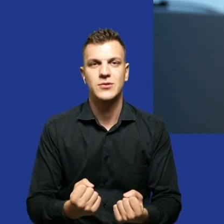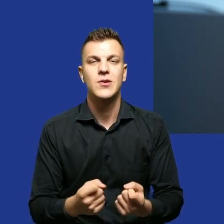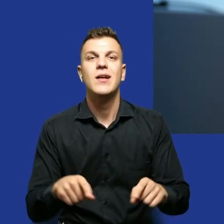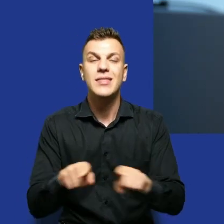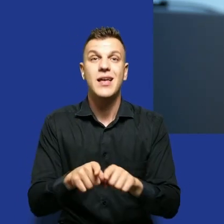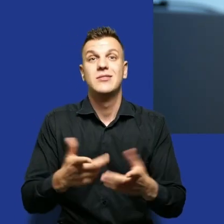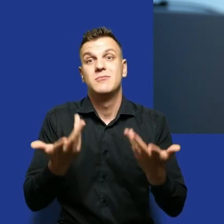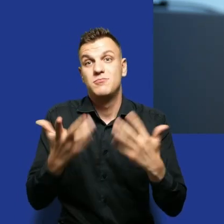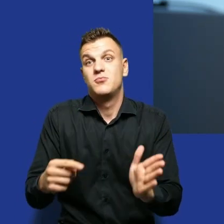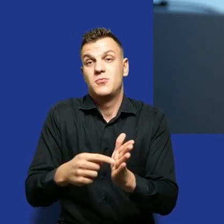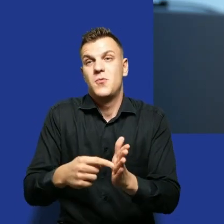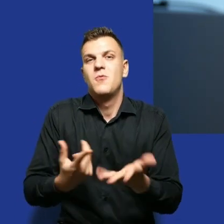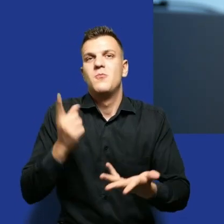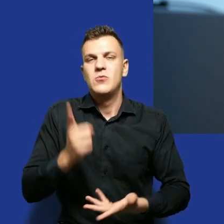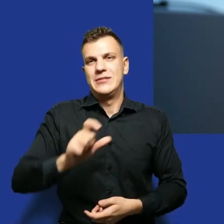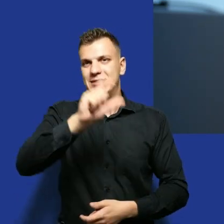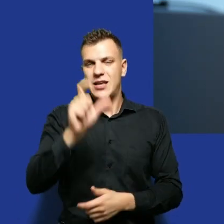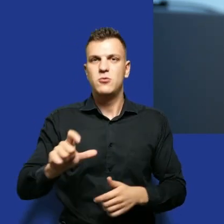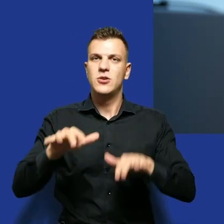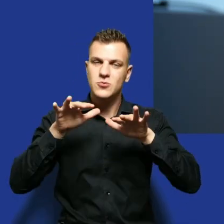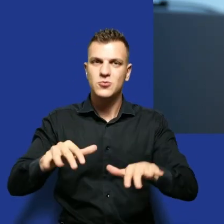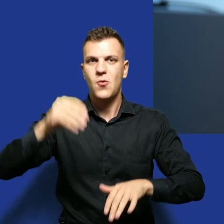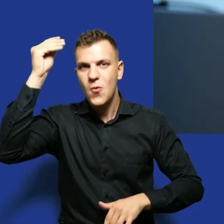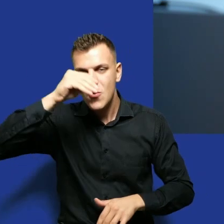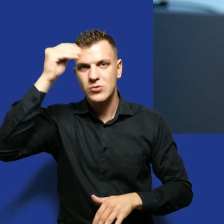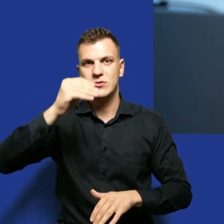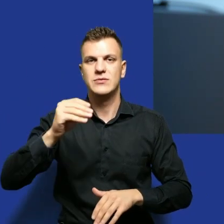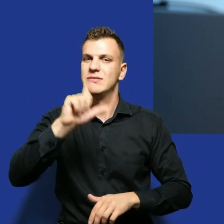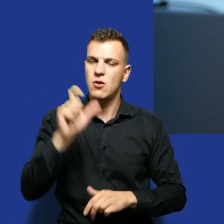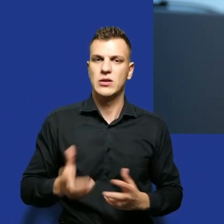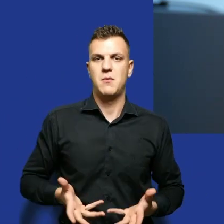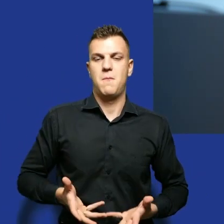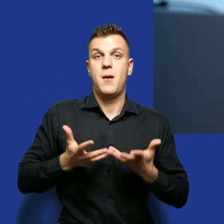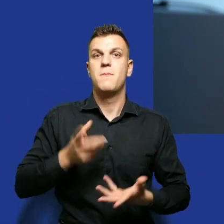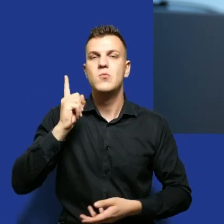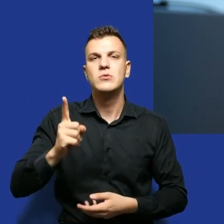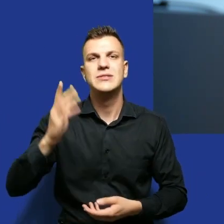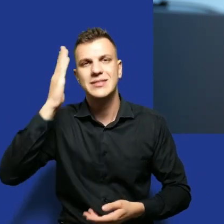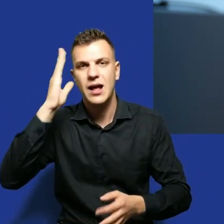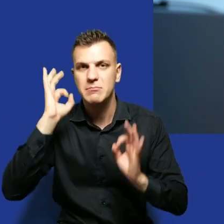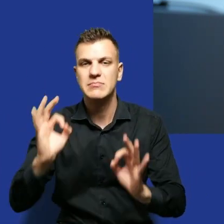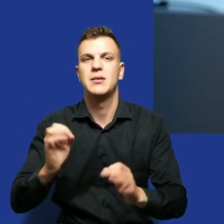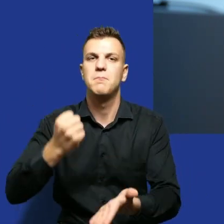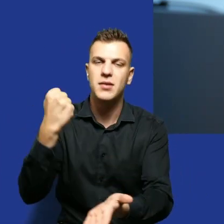uczenia się, doskonalenia. My musimy znać prawo, przepisy